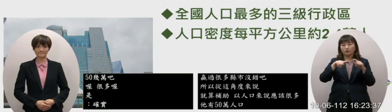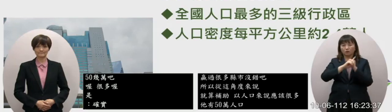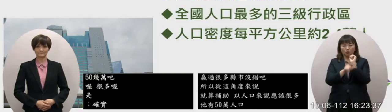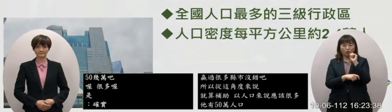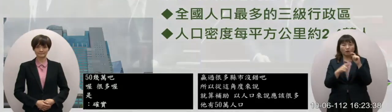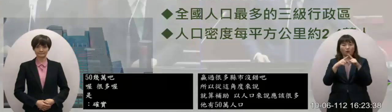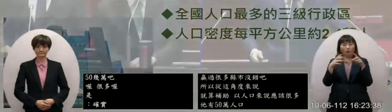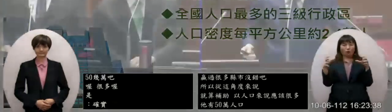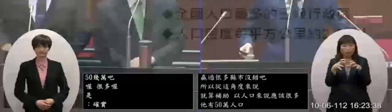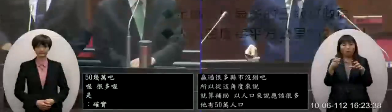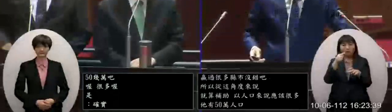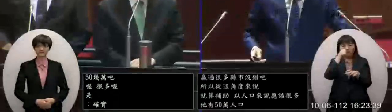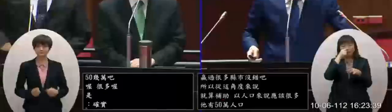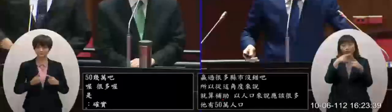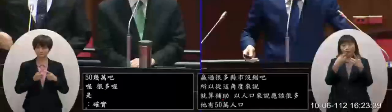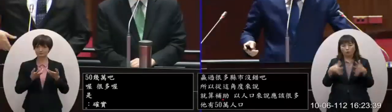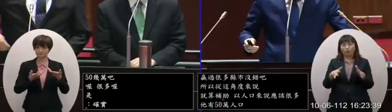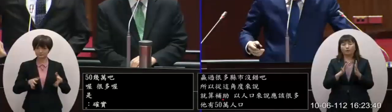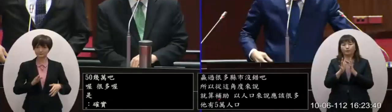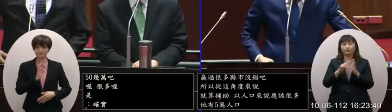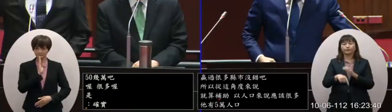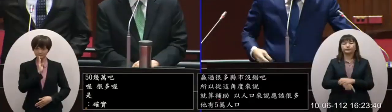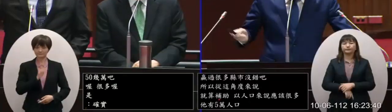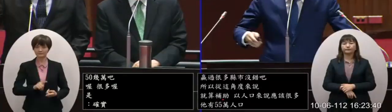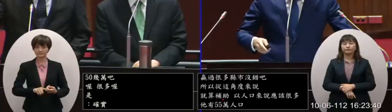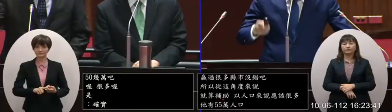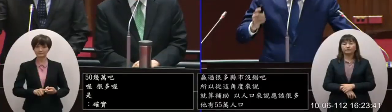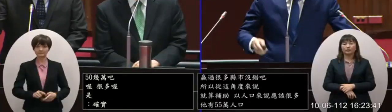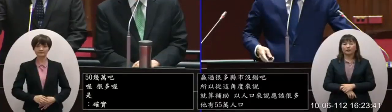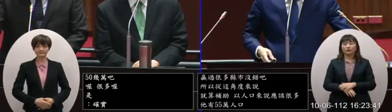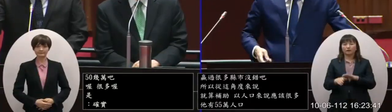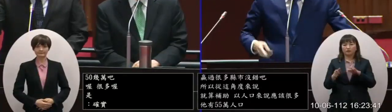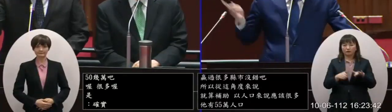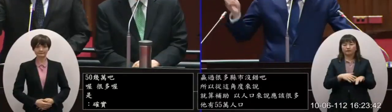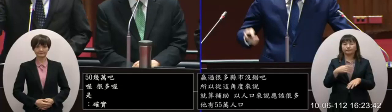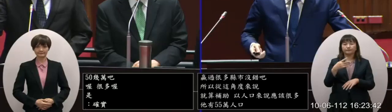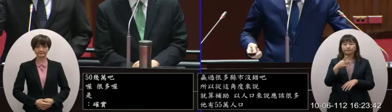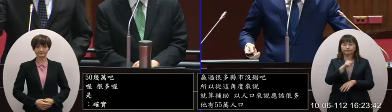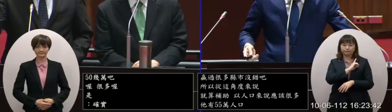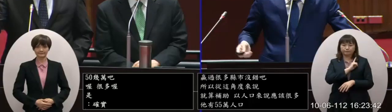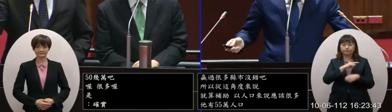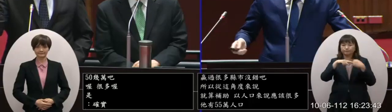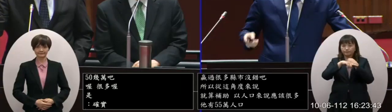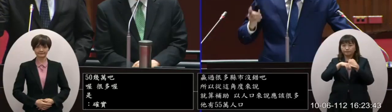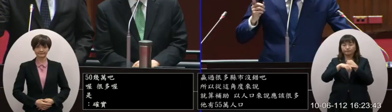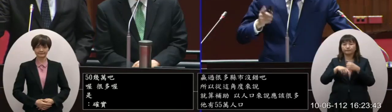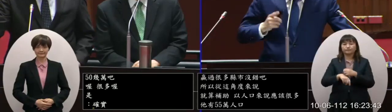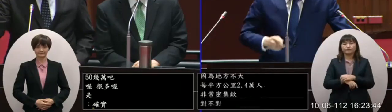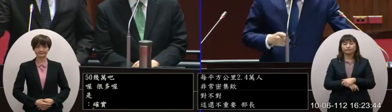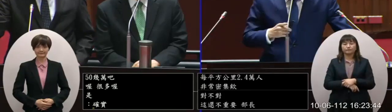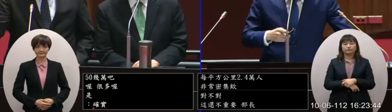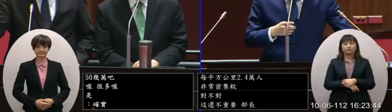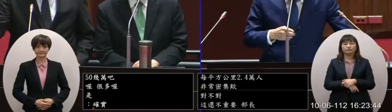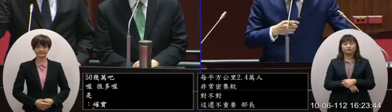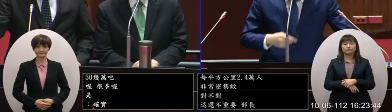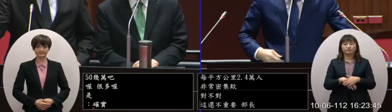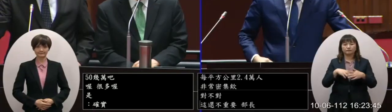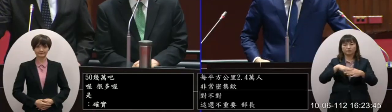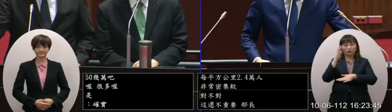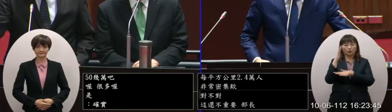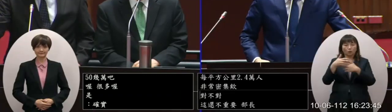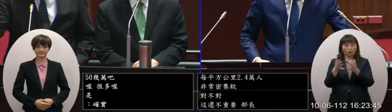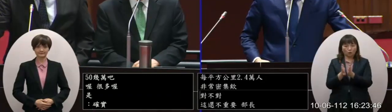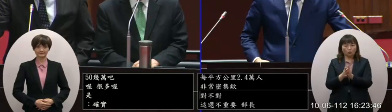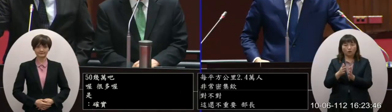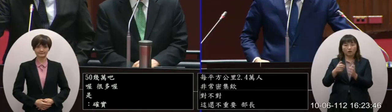非常的密集耶對不對這個還不重要部長你們自己做的研究我跟那個內